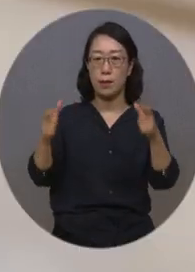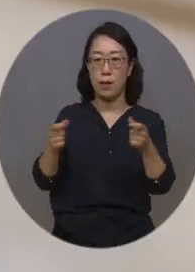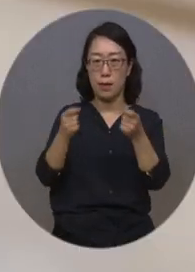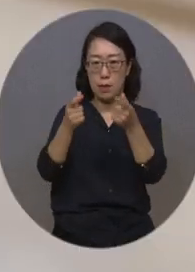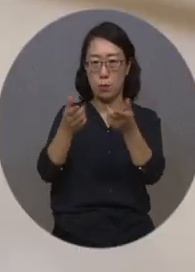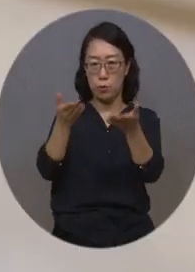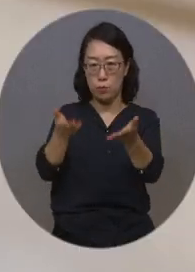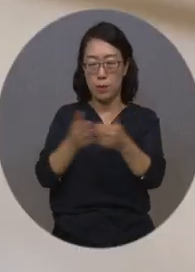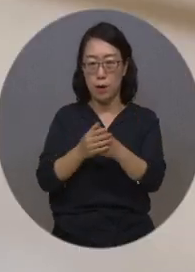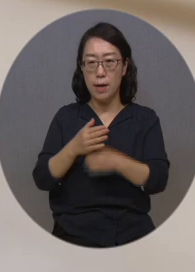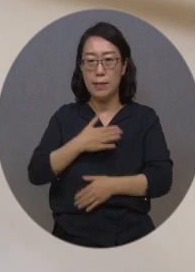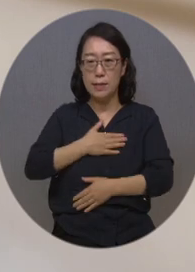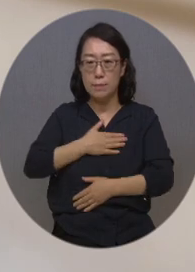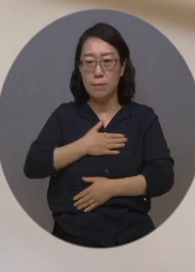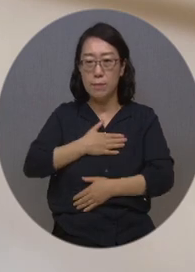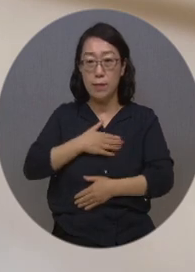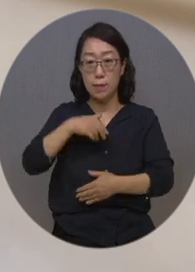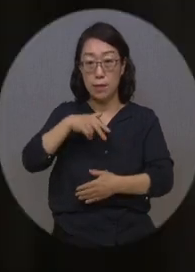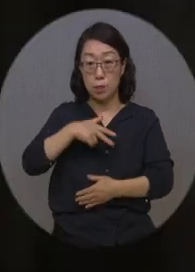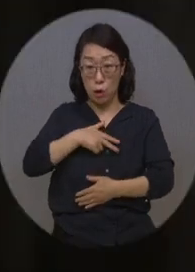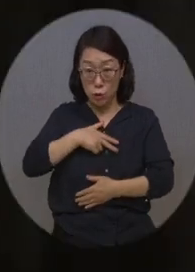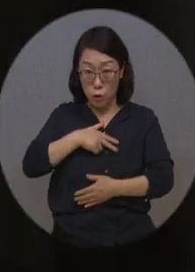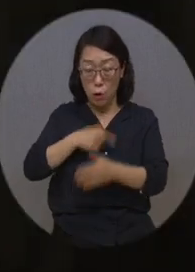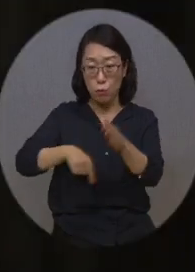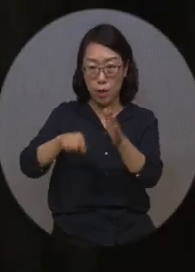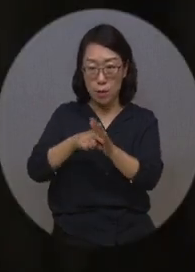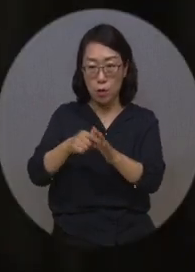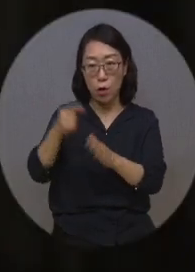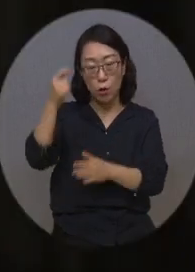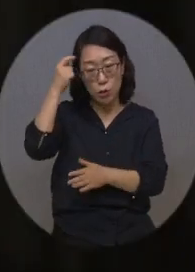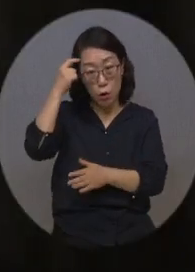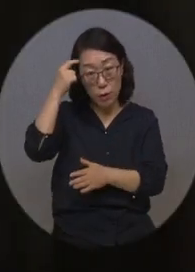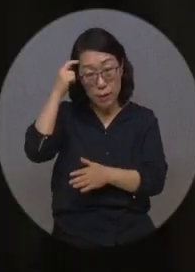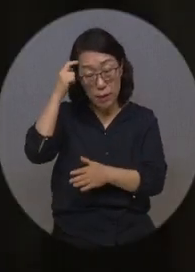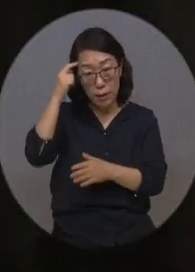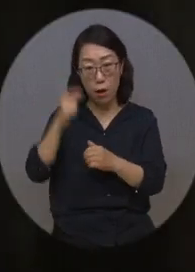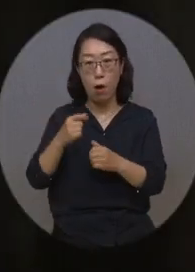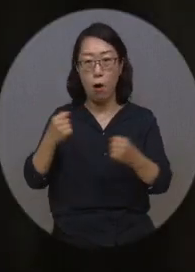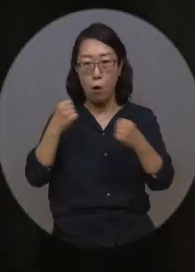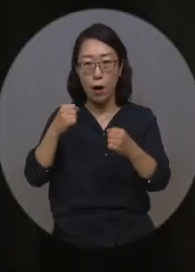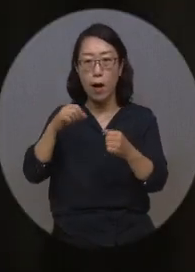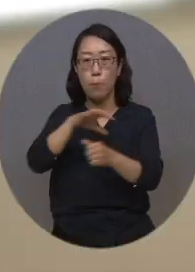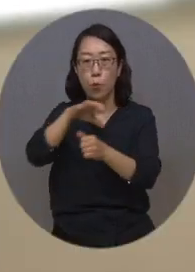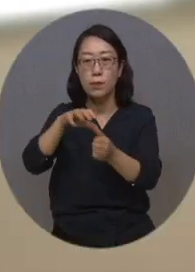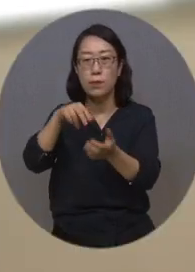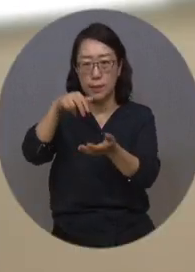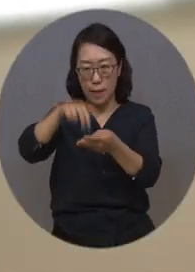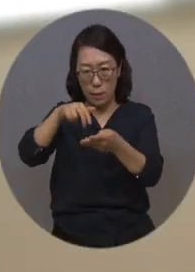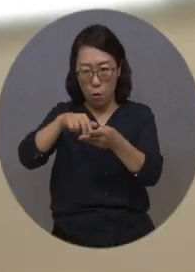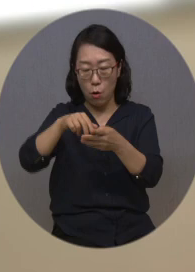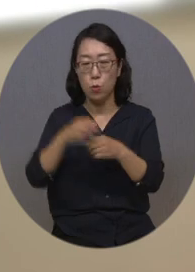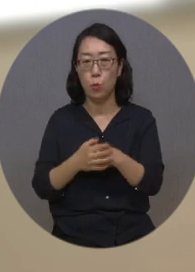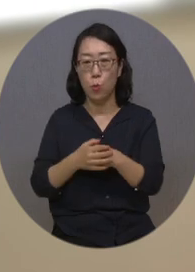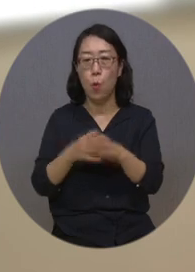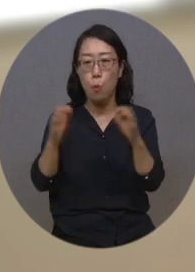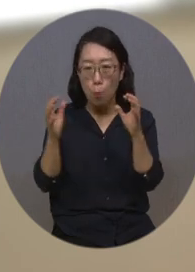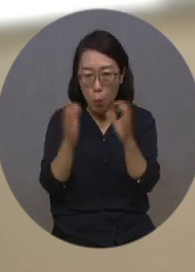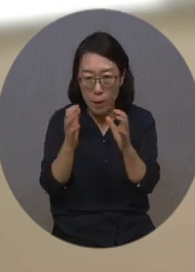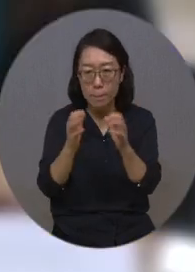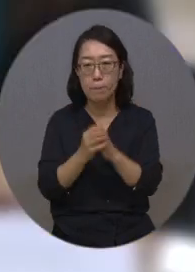심리정서 지원을 위해서는 지역 내 정신건강복지센터의 청년 마음건강 프로그램과 자조모임,